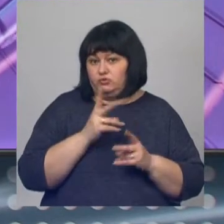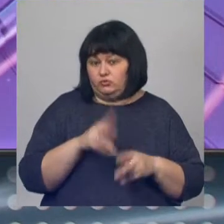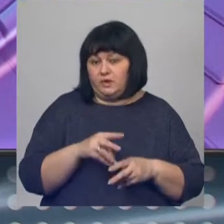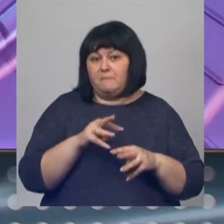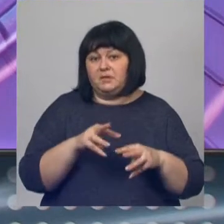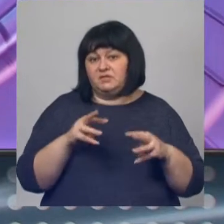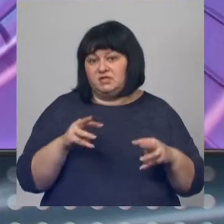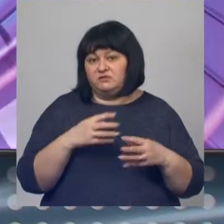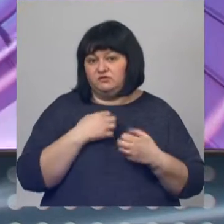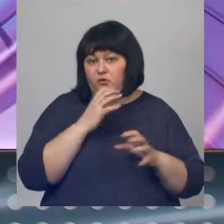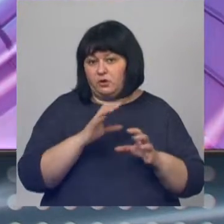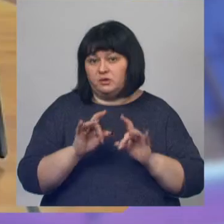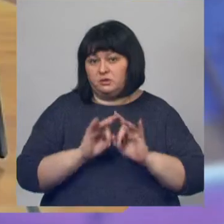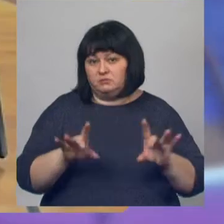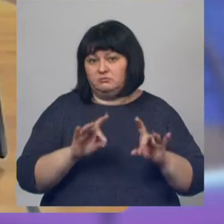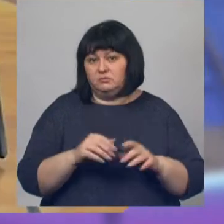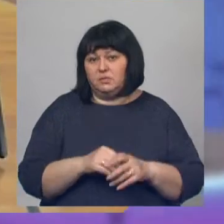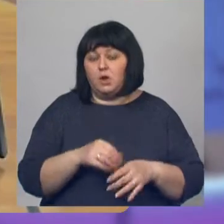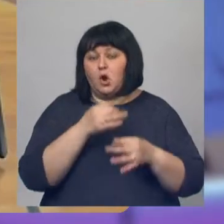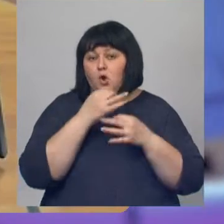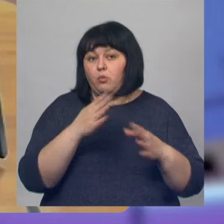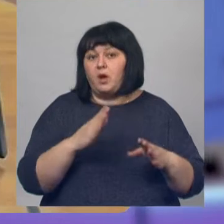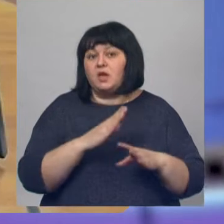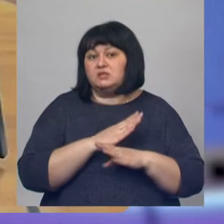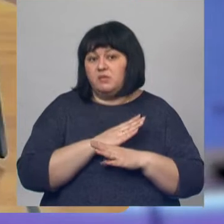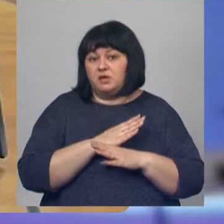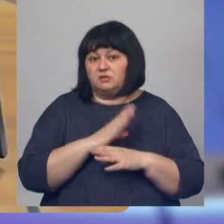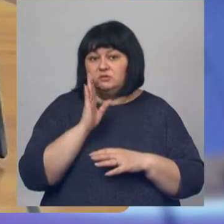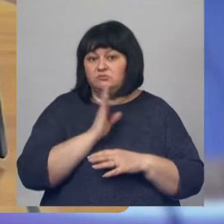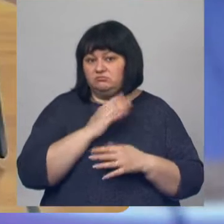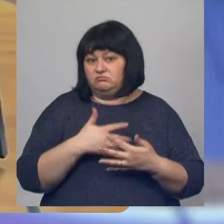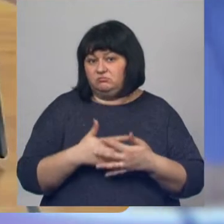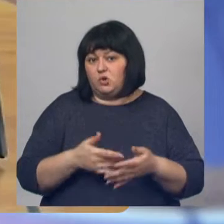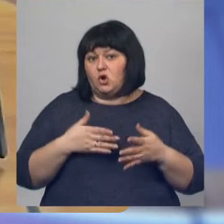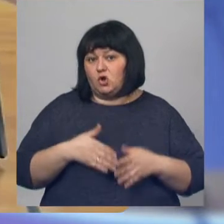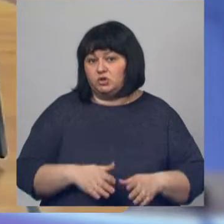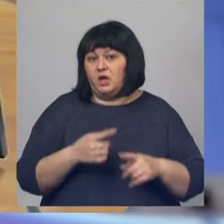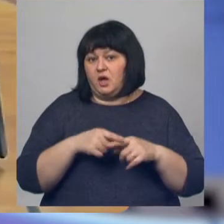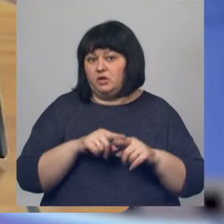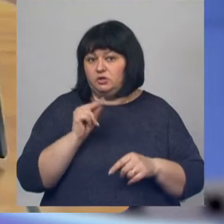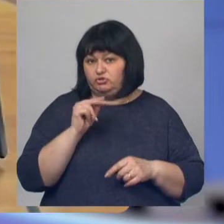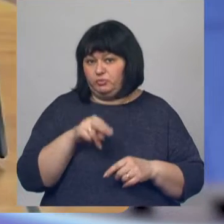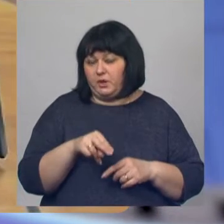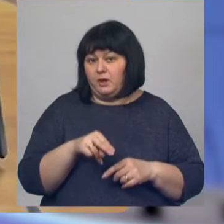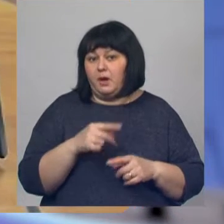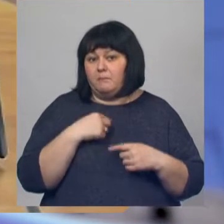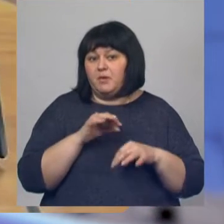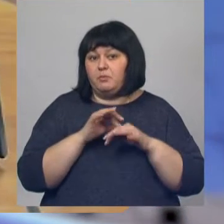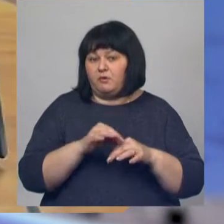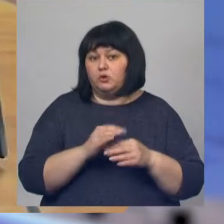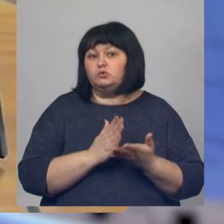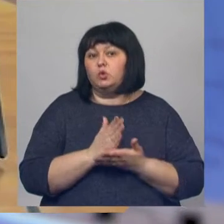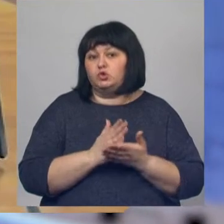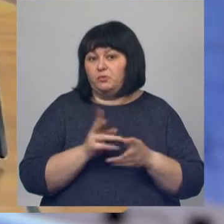прокомментировали ситуацию. Любая смерть роженицы для нас это ЧП, поэтому мы всегда проводим служебные проверки. Это